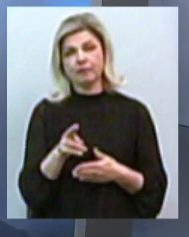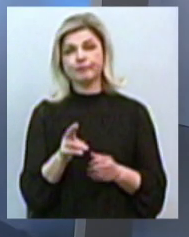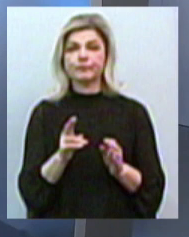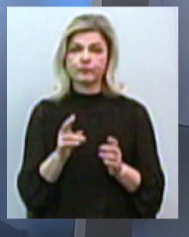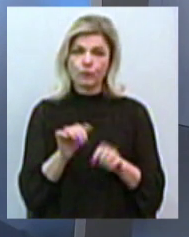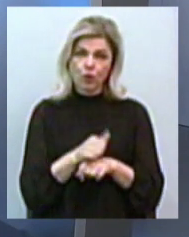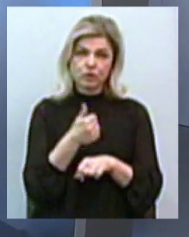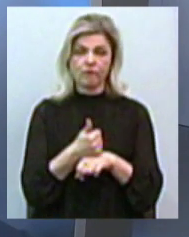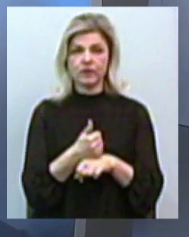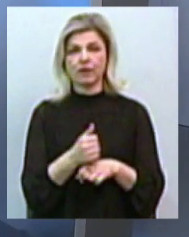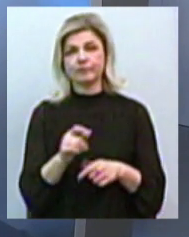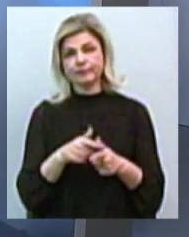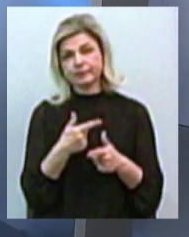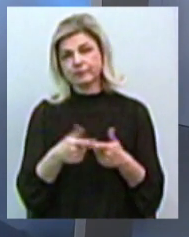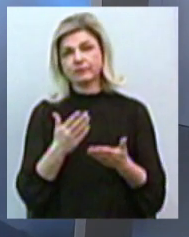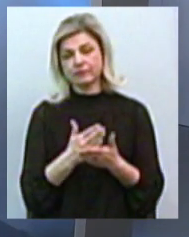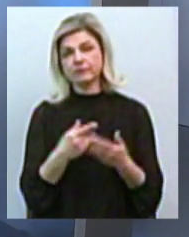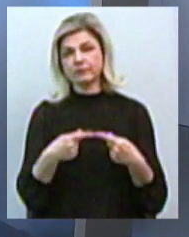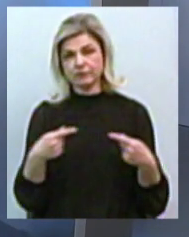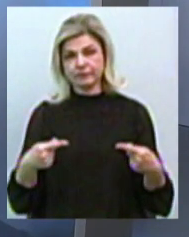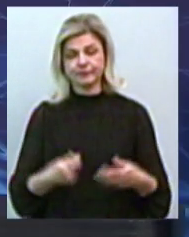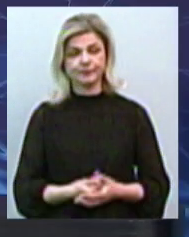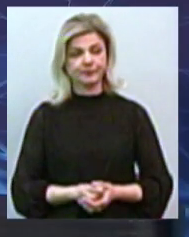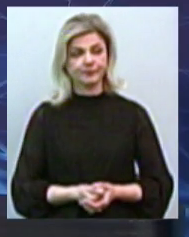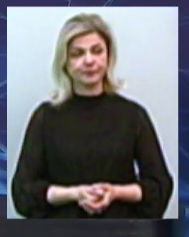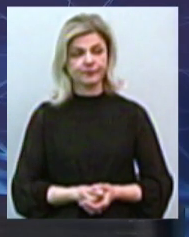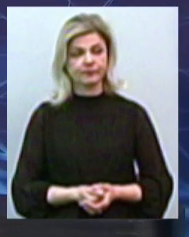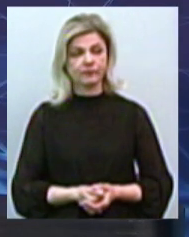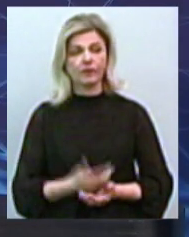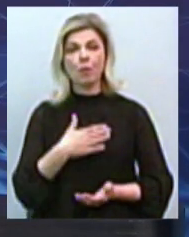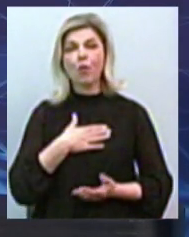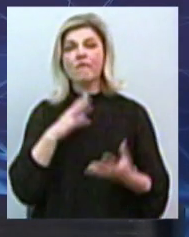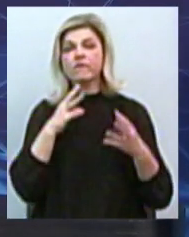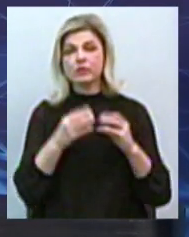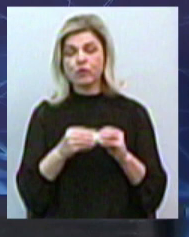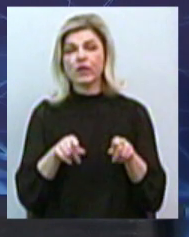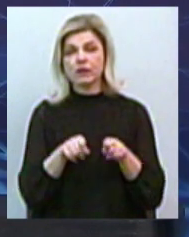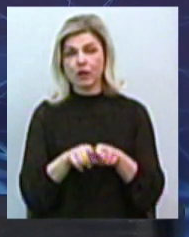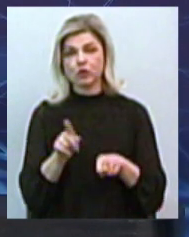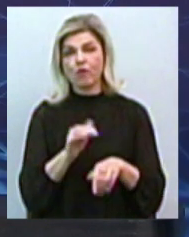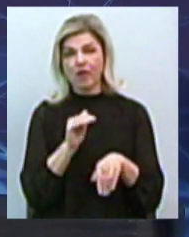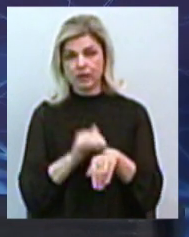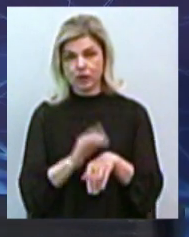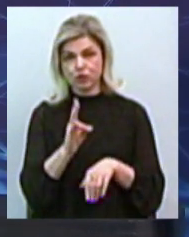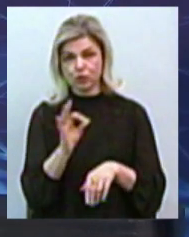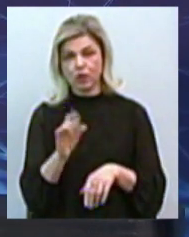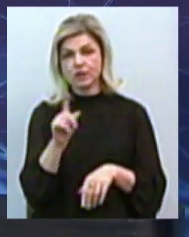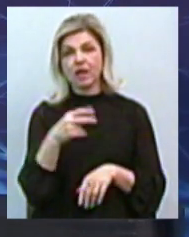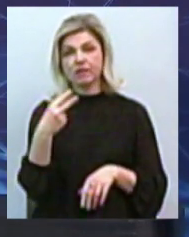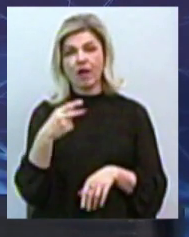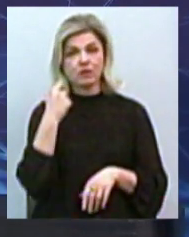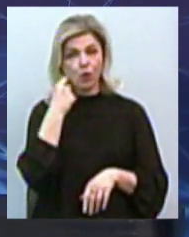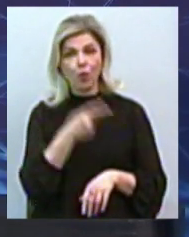вона основна, чи є у вас інші думки з цього проведення? Ну, мій висновок такий, що фактично за 20 років